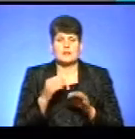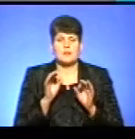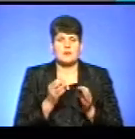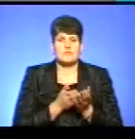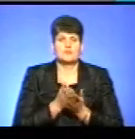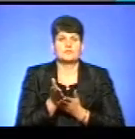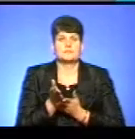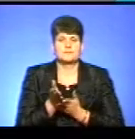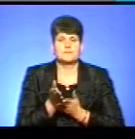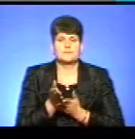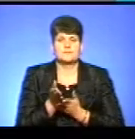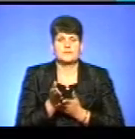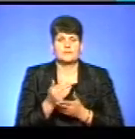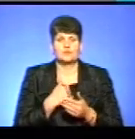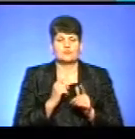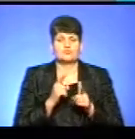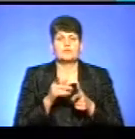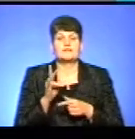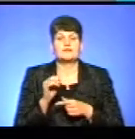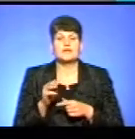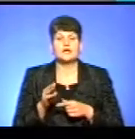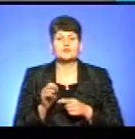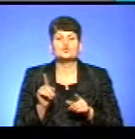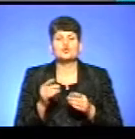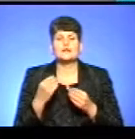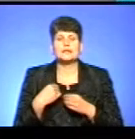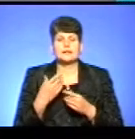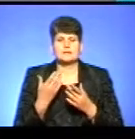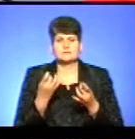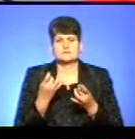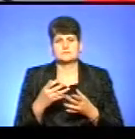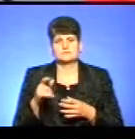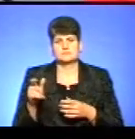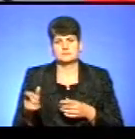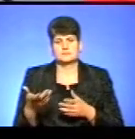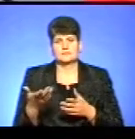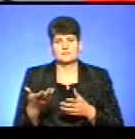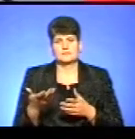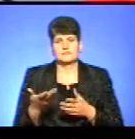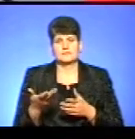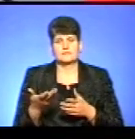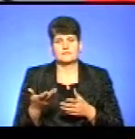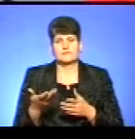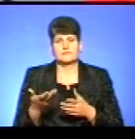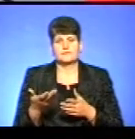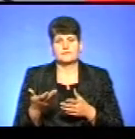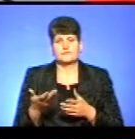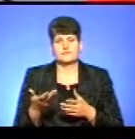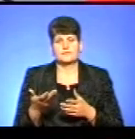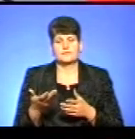векторі, ми хочемо вступити в НАТО. Що дасть для пересічного українця-тернополянина, жителя Тернопільщини України?